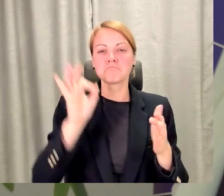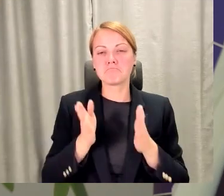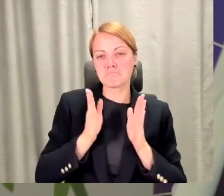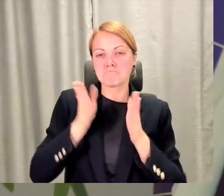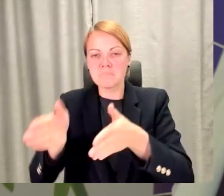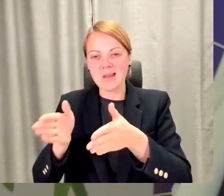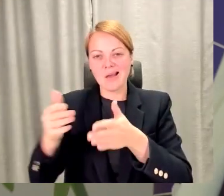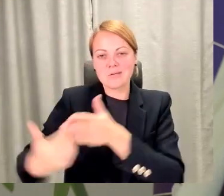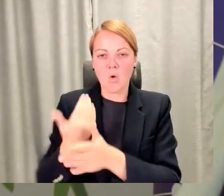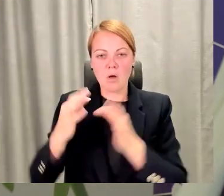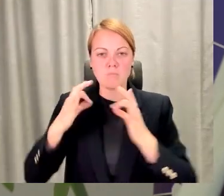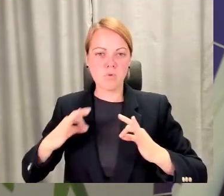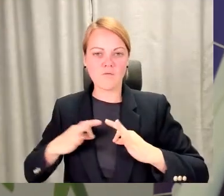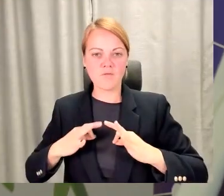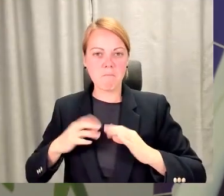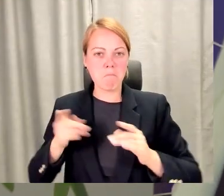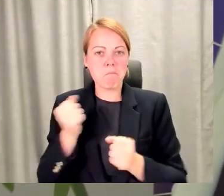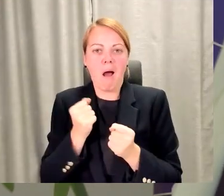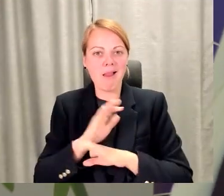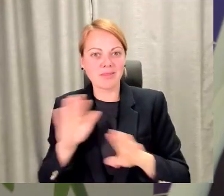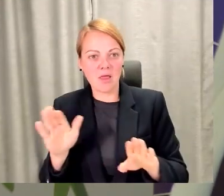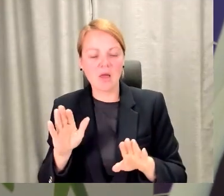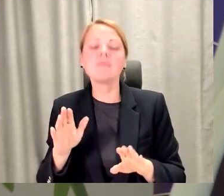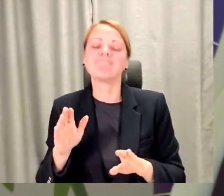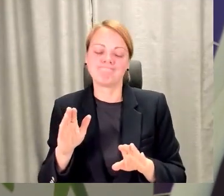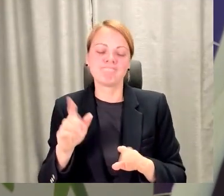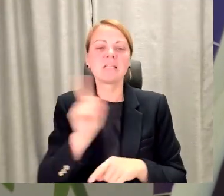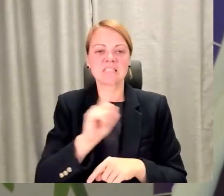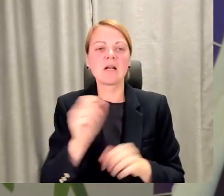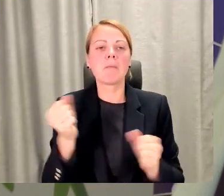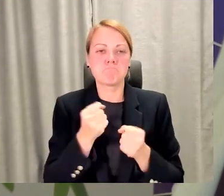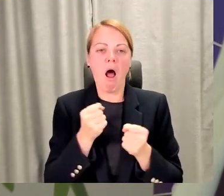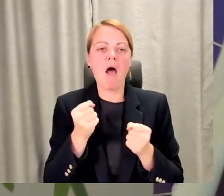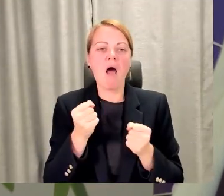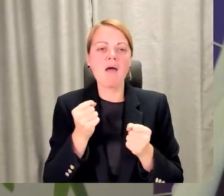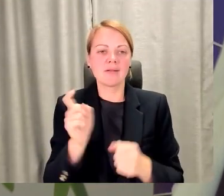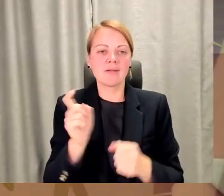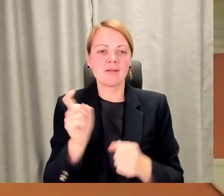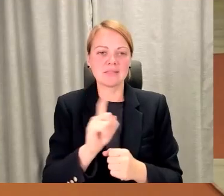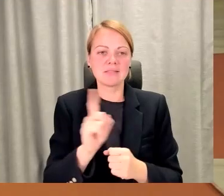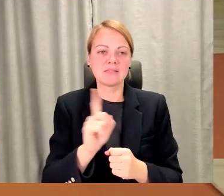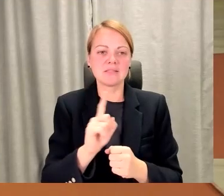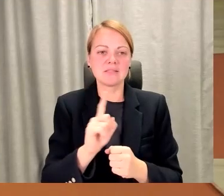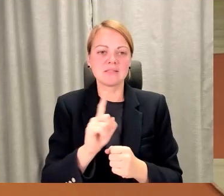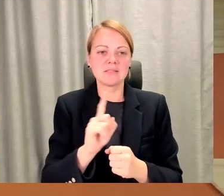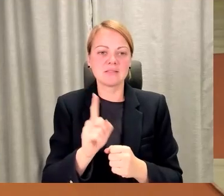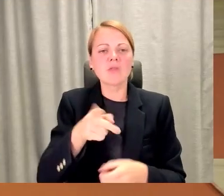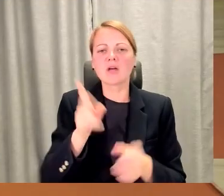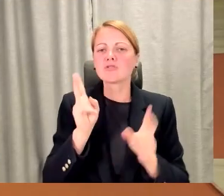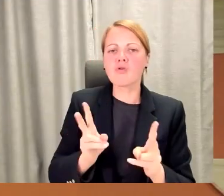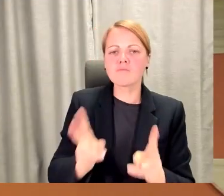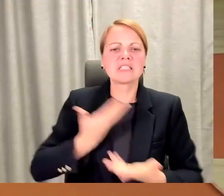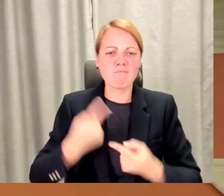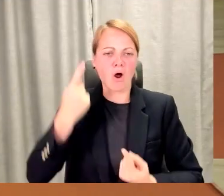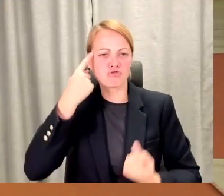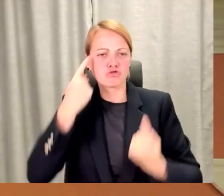nevaidīties, kā jūs sakat, baidās. Jā, baidās, bet tas ir normāli. Mēs šaubamies, vienmēr dzīvē šaubamies, vai tā mūsu izvēle būs pareiza.